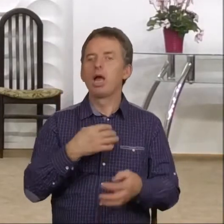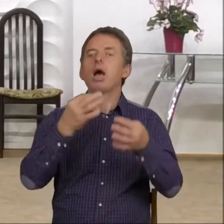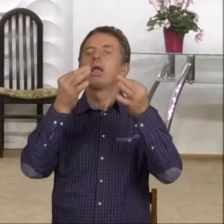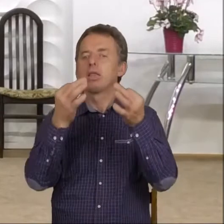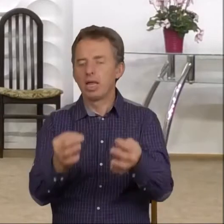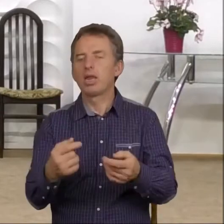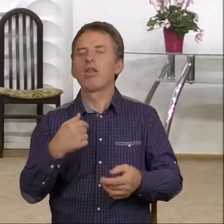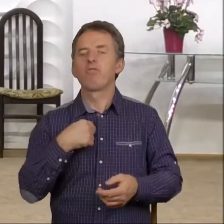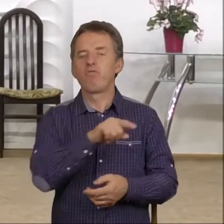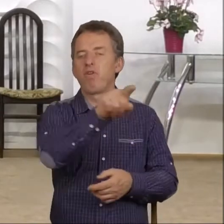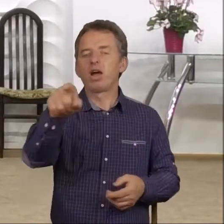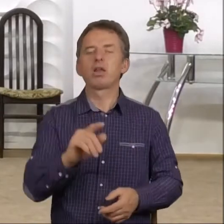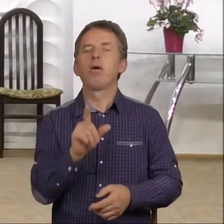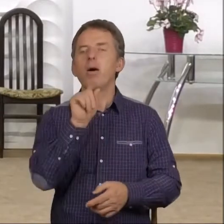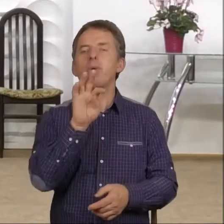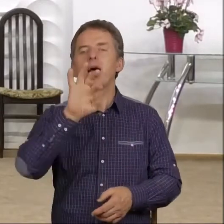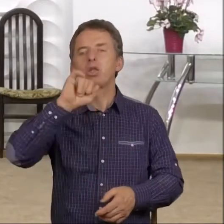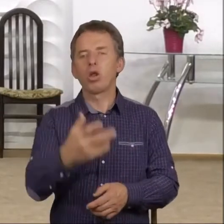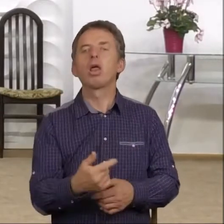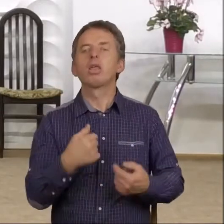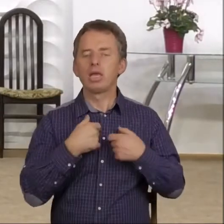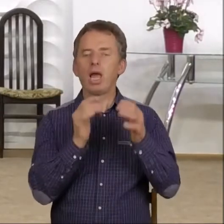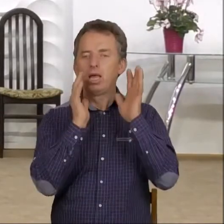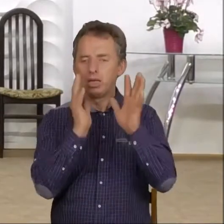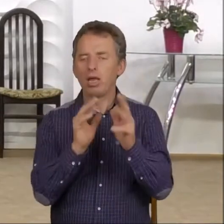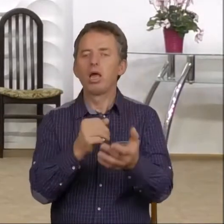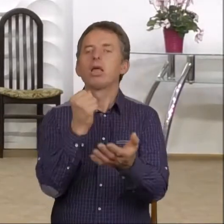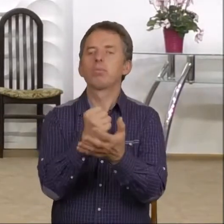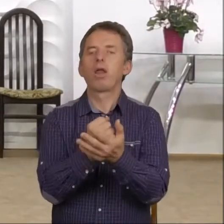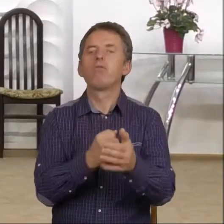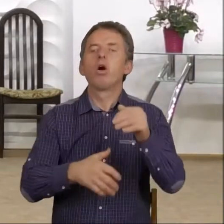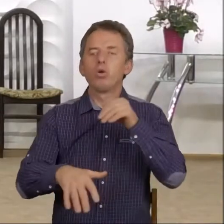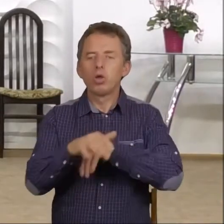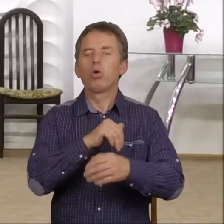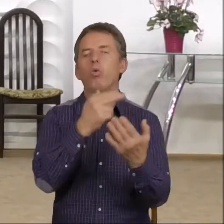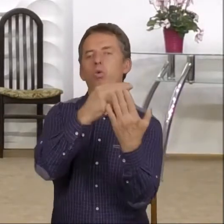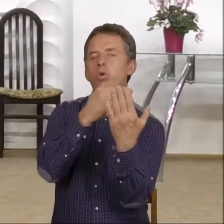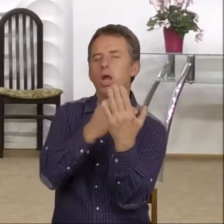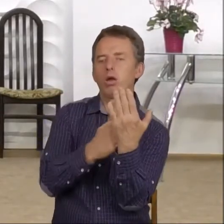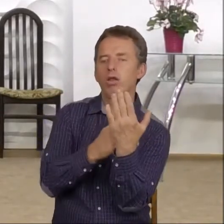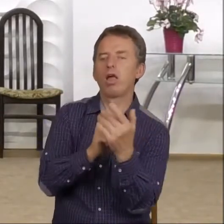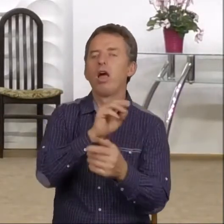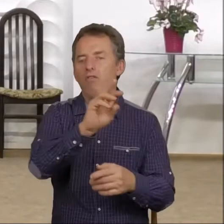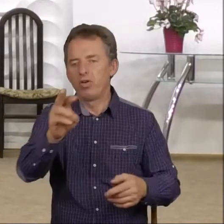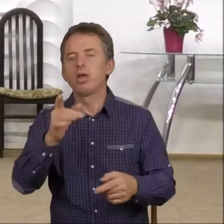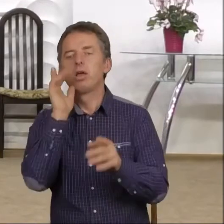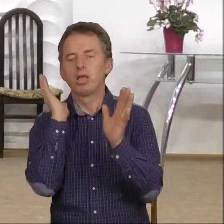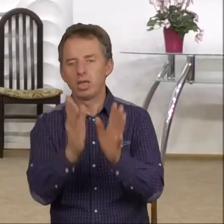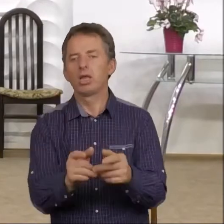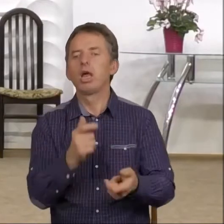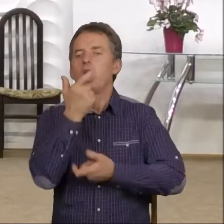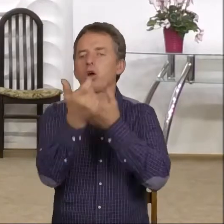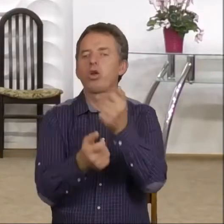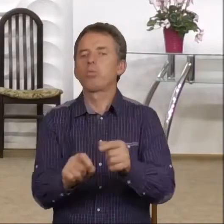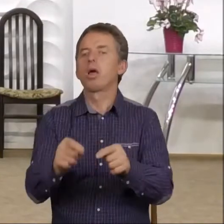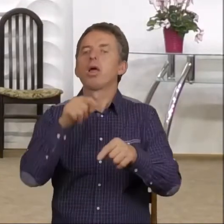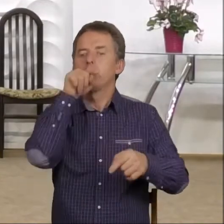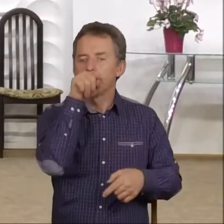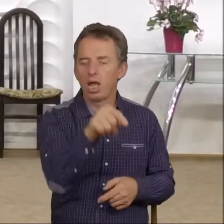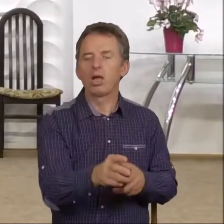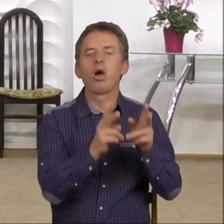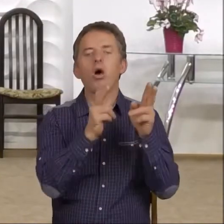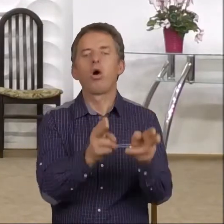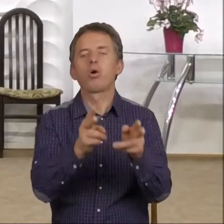patronem. Ja zadbam o to, żeby sprawy duchowe uregulować, a wy będziecie teraz robić tutaj pod określone